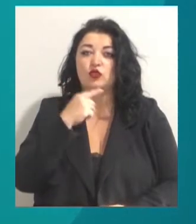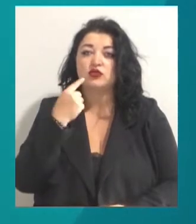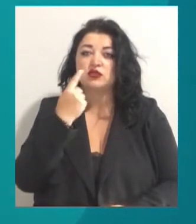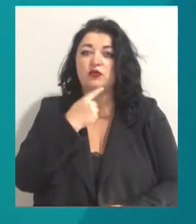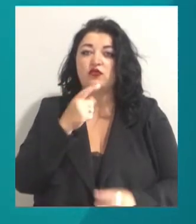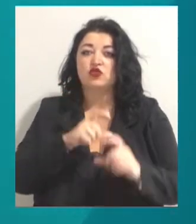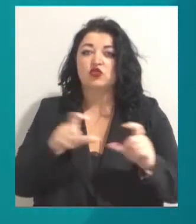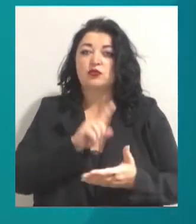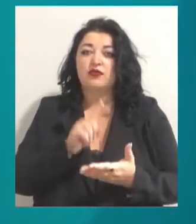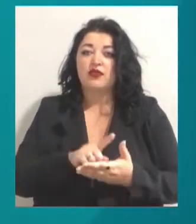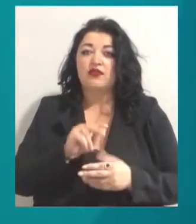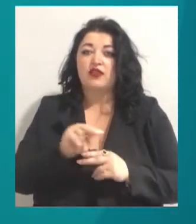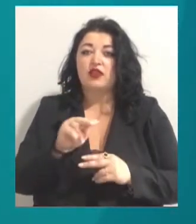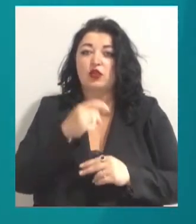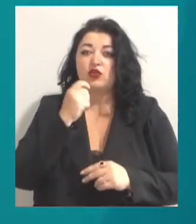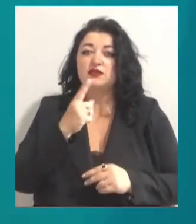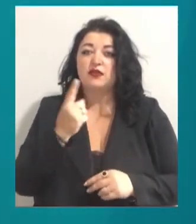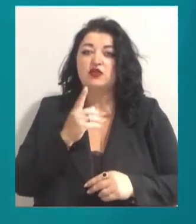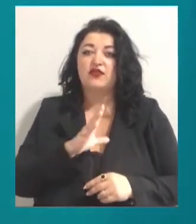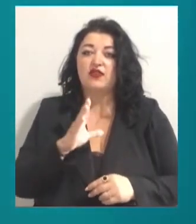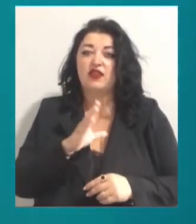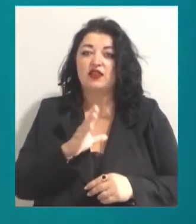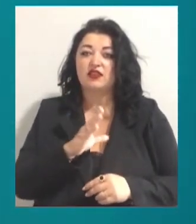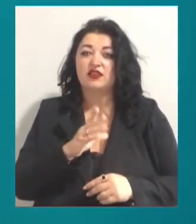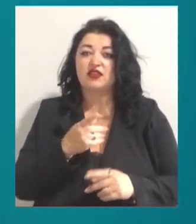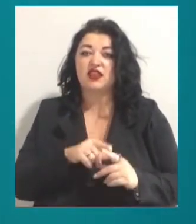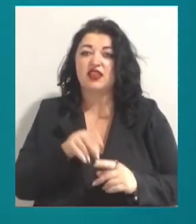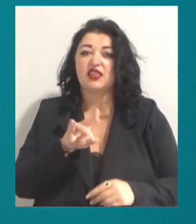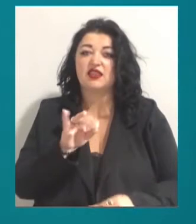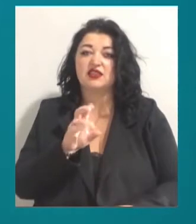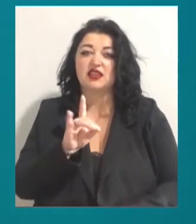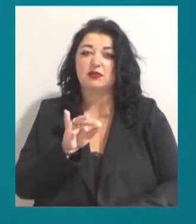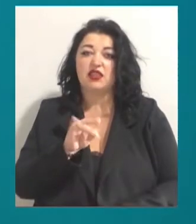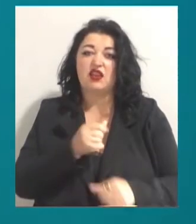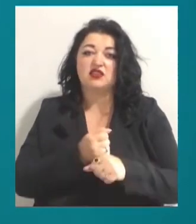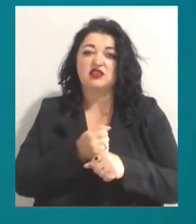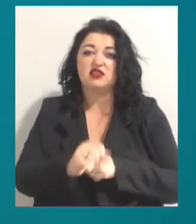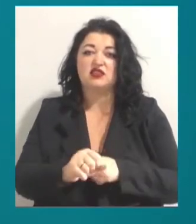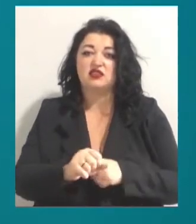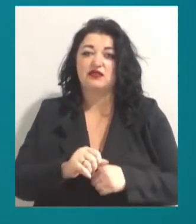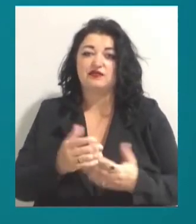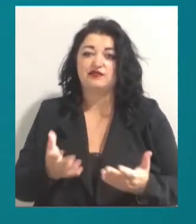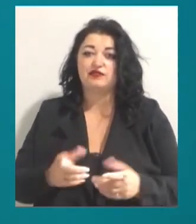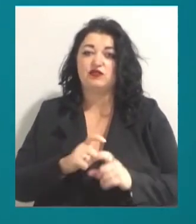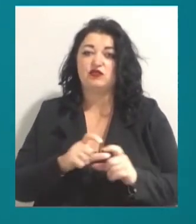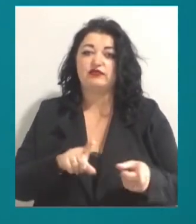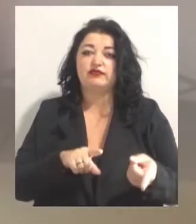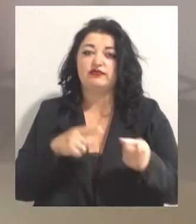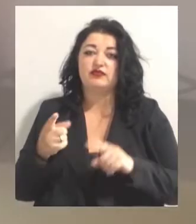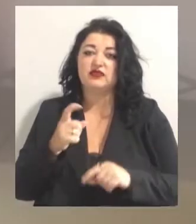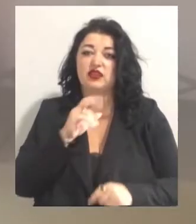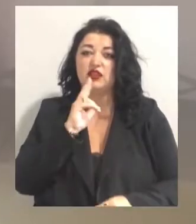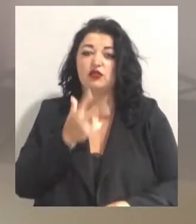зобов'язані викладати українську з 1 вересня – це дискримінація. Адже учні, наприклад, угорськомовних шкіл перейдуть за три роки.